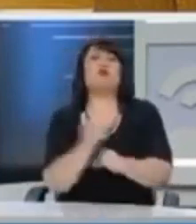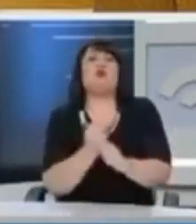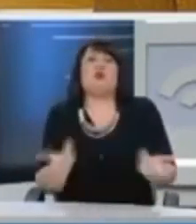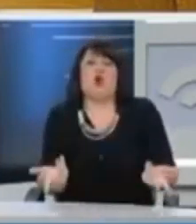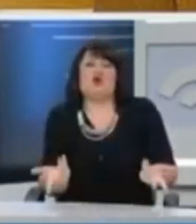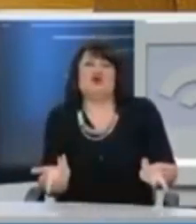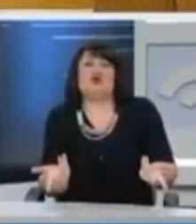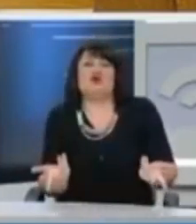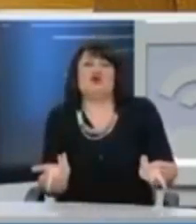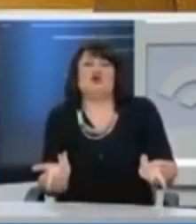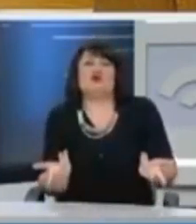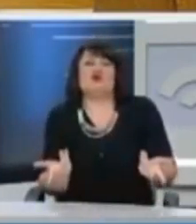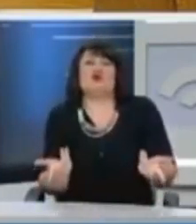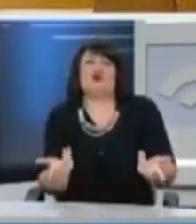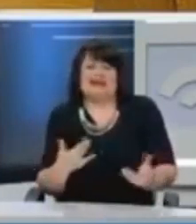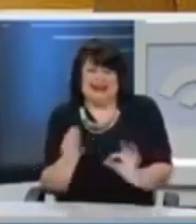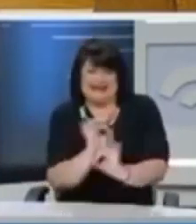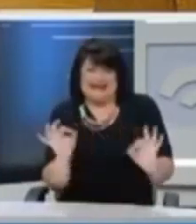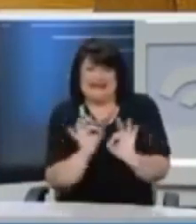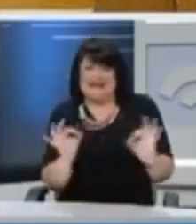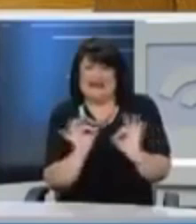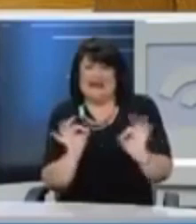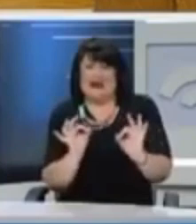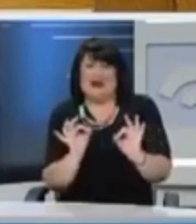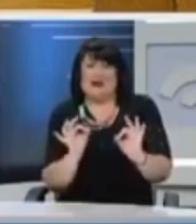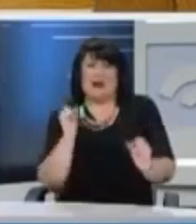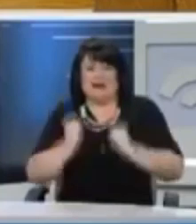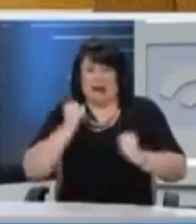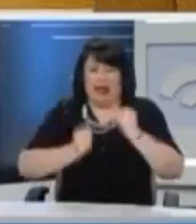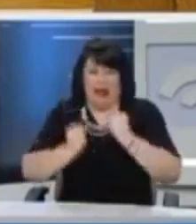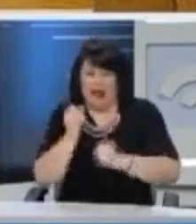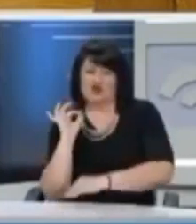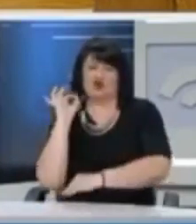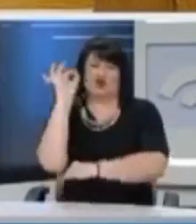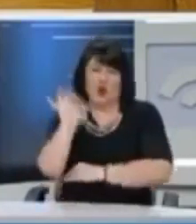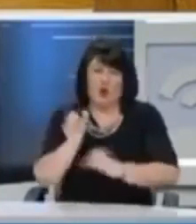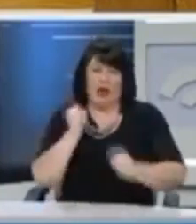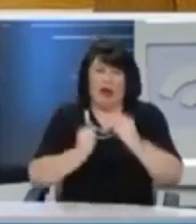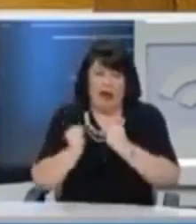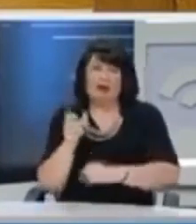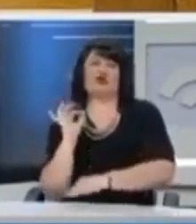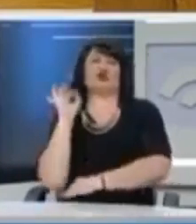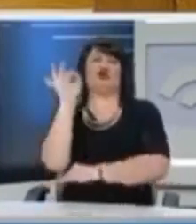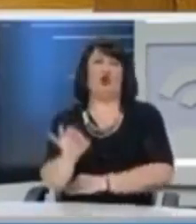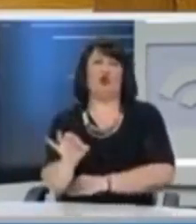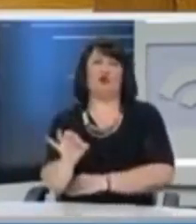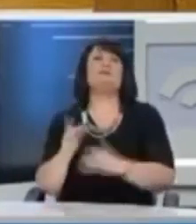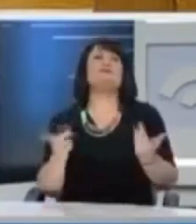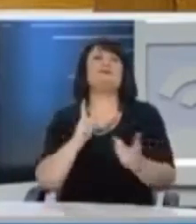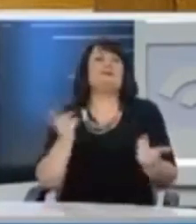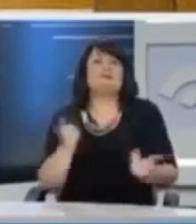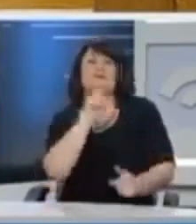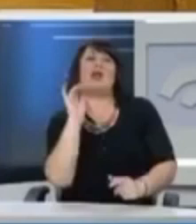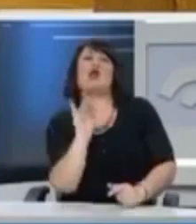αξιωματικά και νομοτελειακά θα κινείται πιο γρήγορα από τις εσείς ή από τη ελληνική οικονομία. Και τότε είναι το ερώτημα.